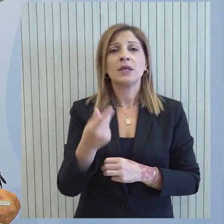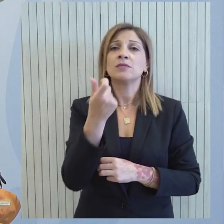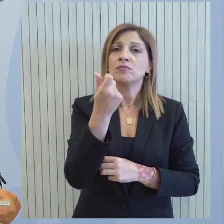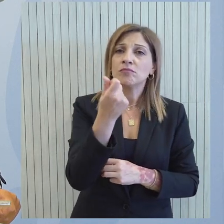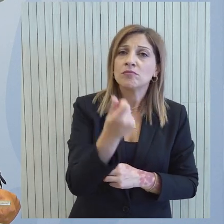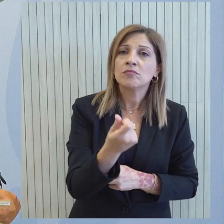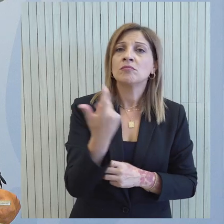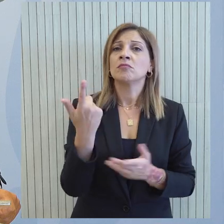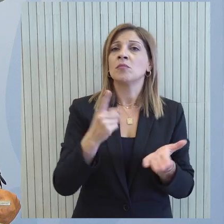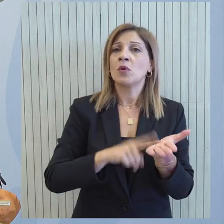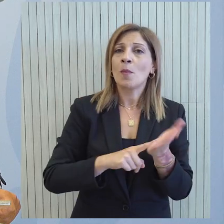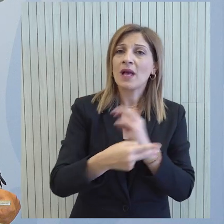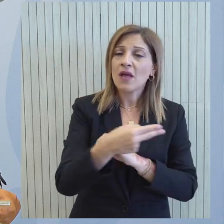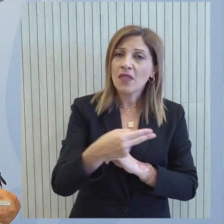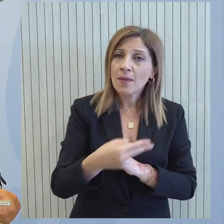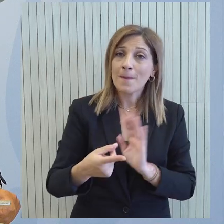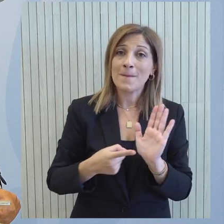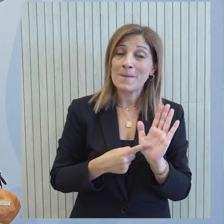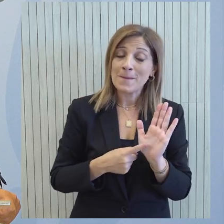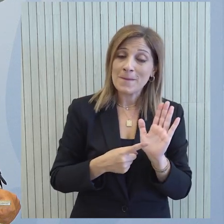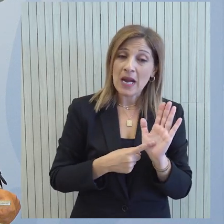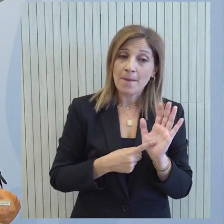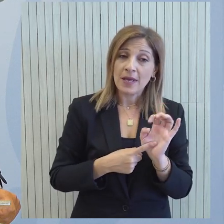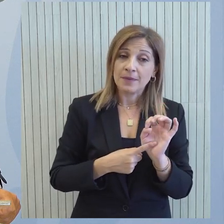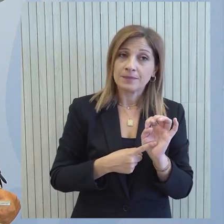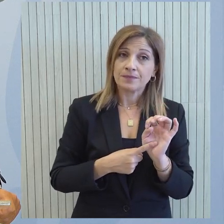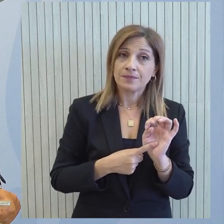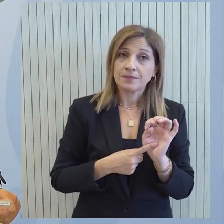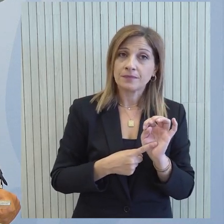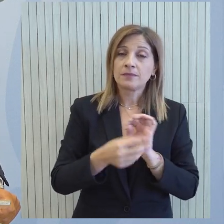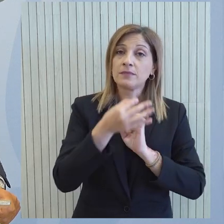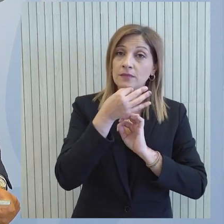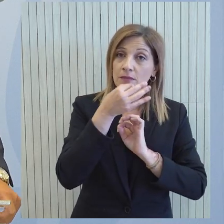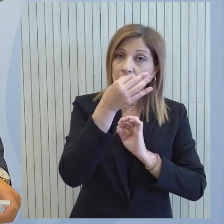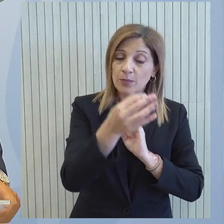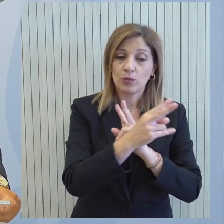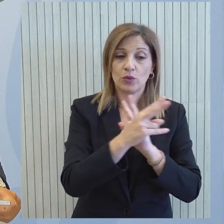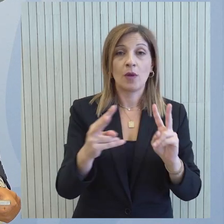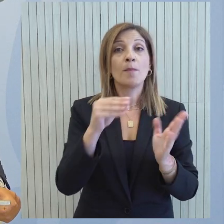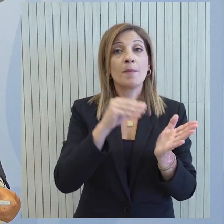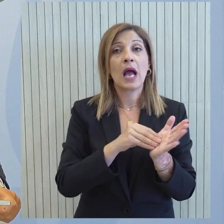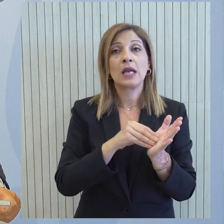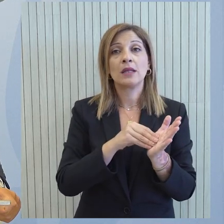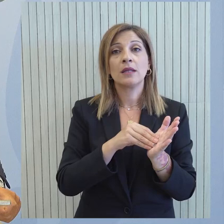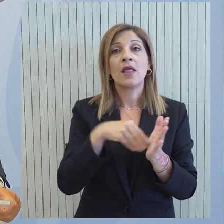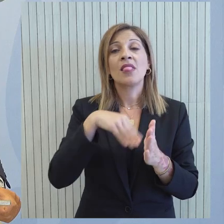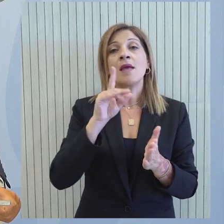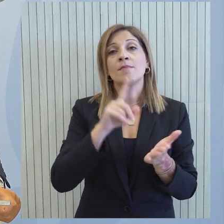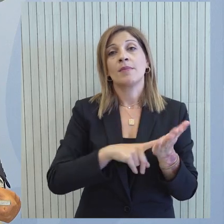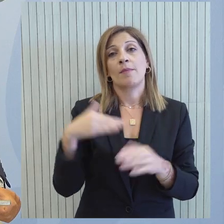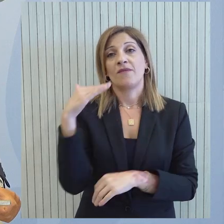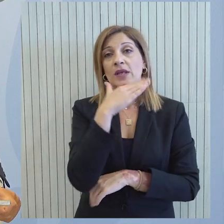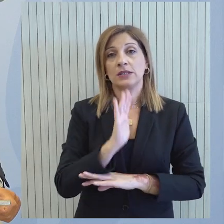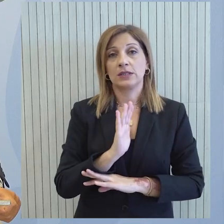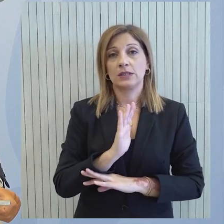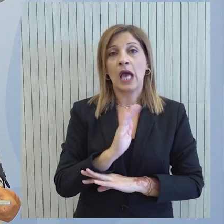εξεταστούν οικονομικές πτυχές, νομικές πτυχές και αυτό το οποίο θα πρέπει να είναι αποσαφηνισμένο ή ακόμα μια φορά είναι ότι δεν πρέπει να